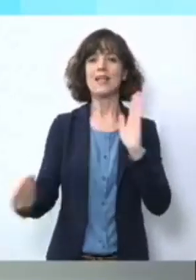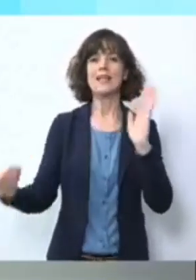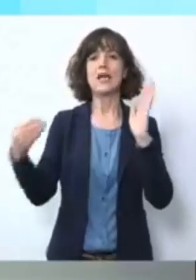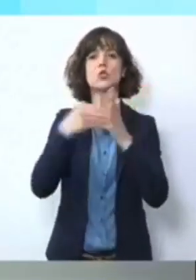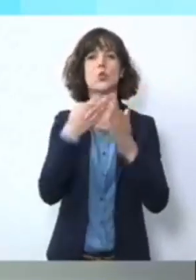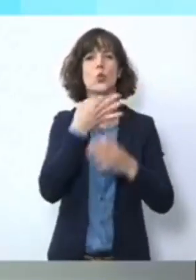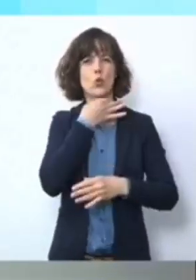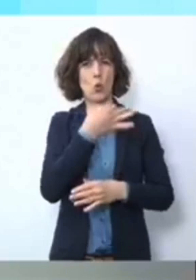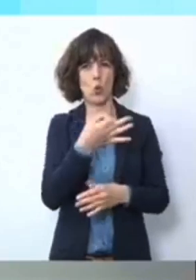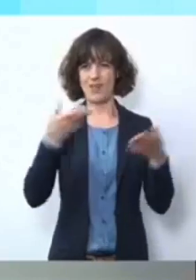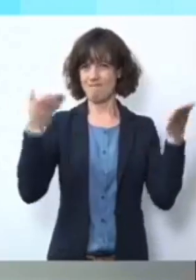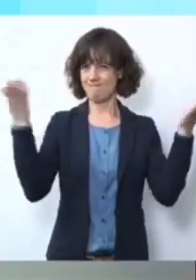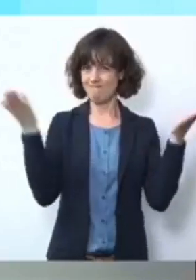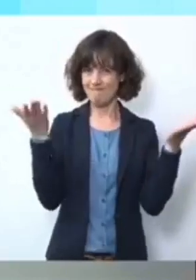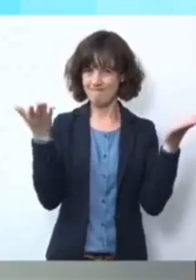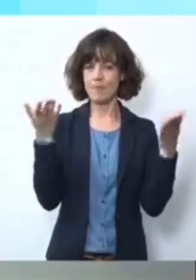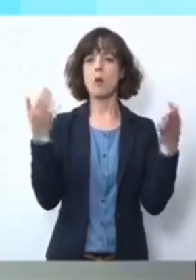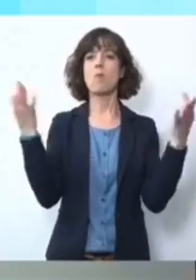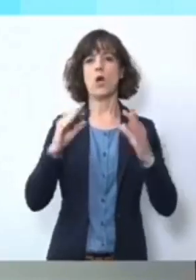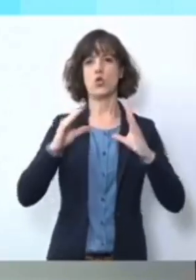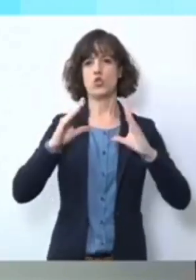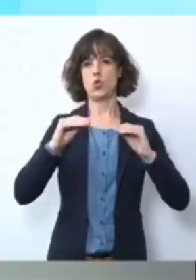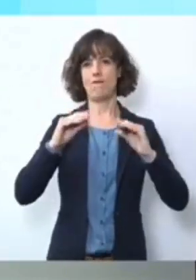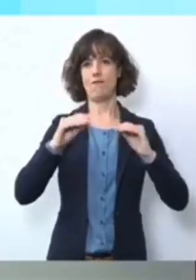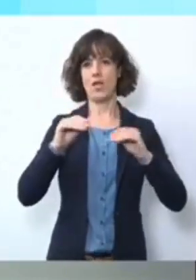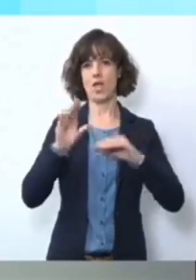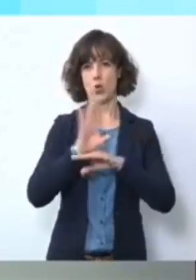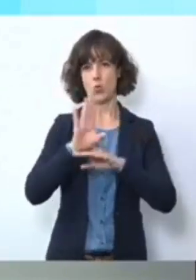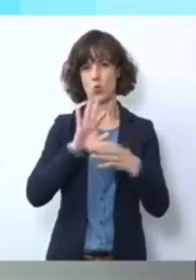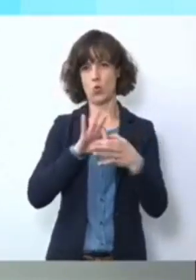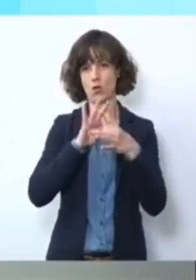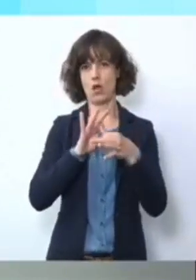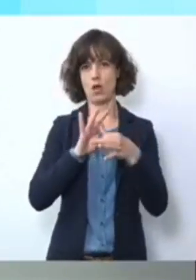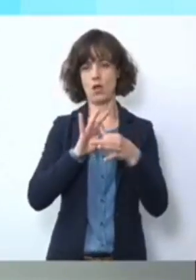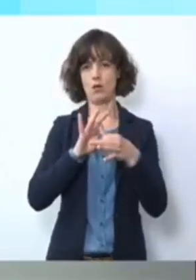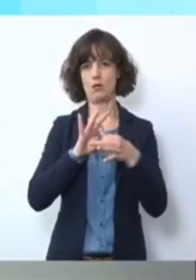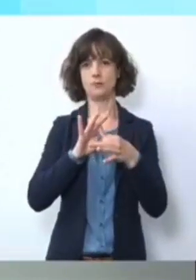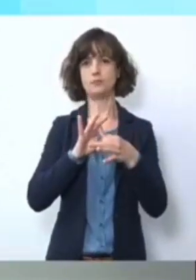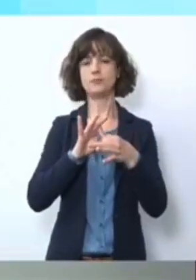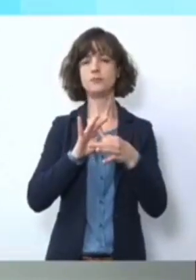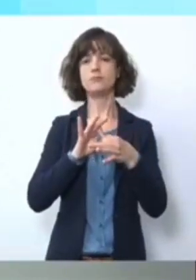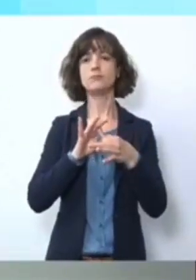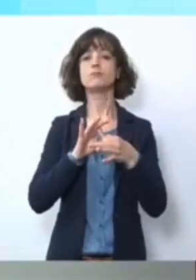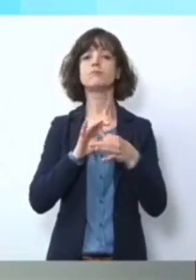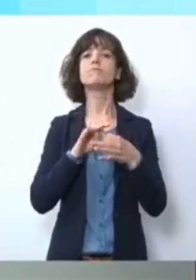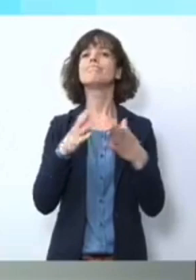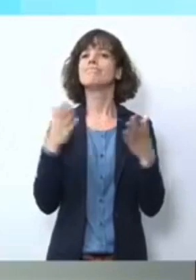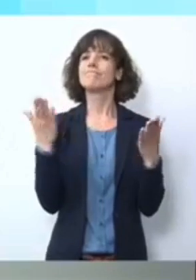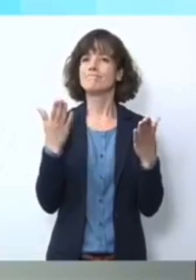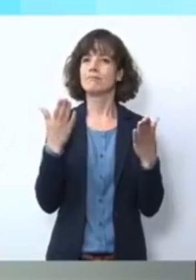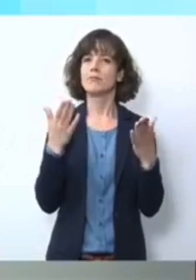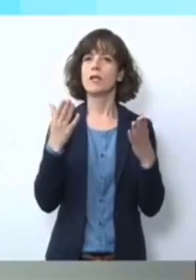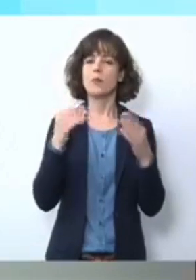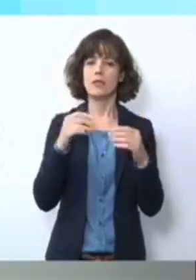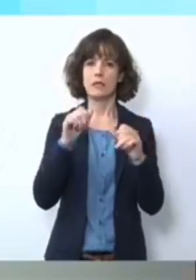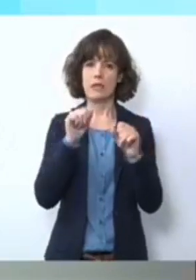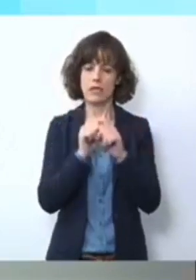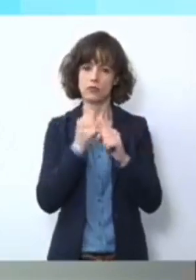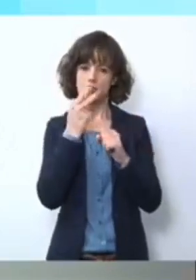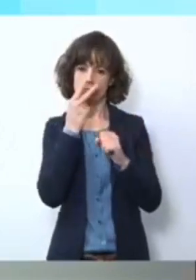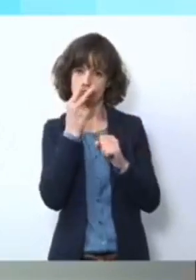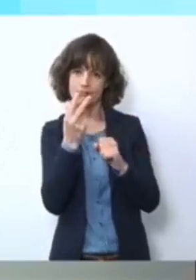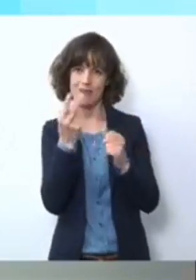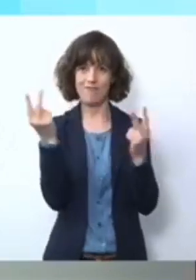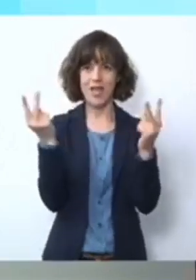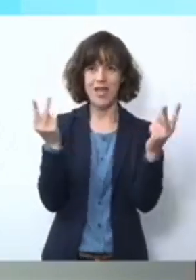dass eben auch Softwarelösungen mit eingesetzt werden können, dass eben auch eine Vergleichbarkeit da